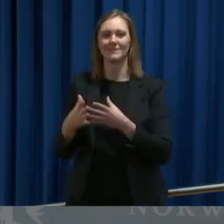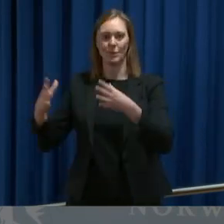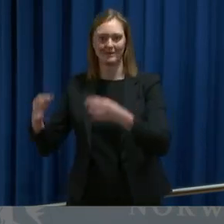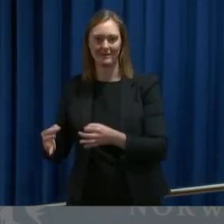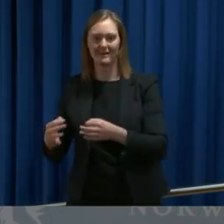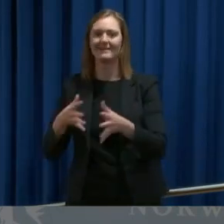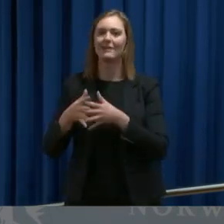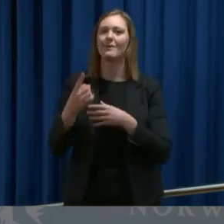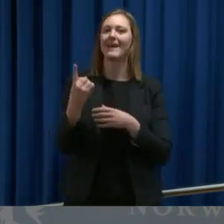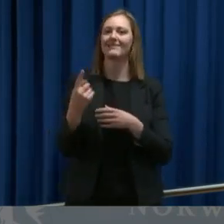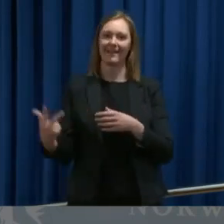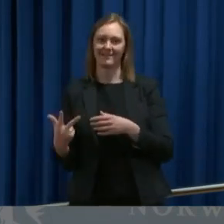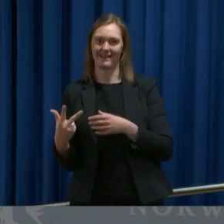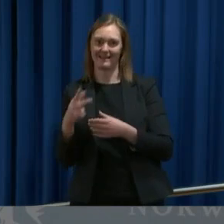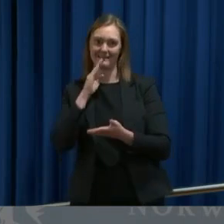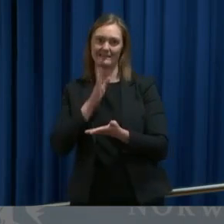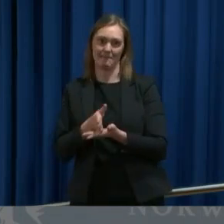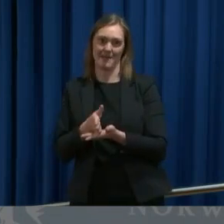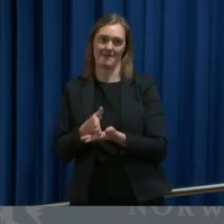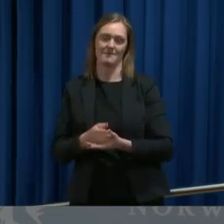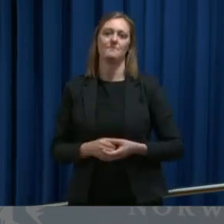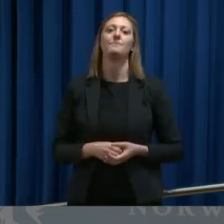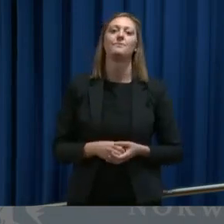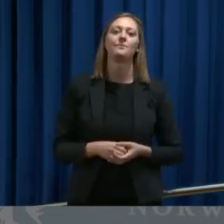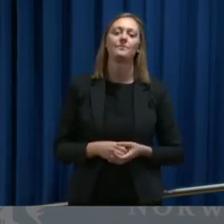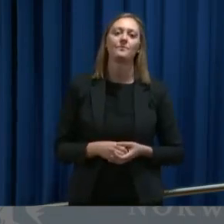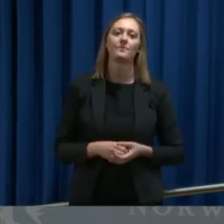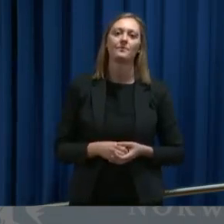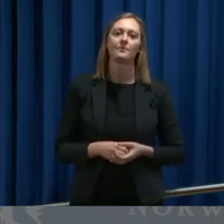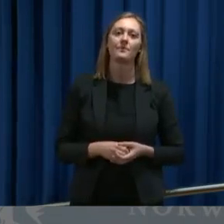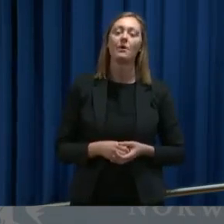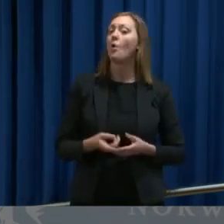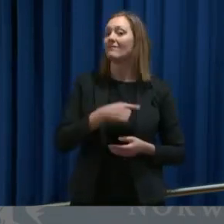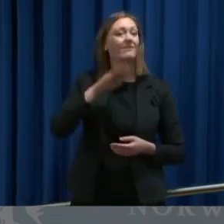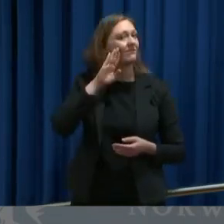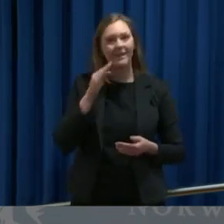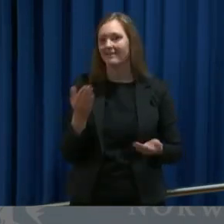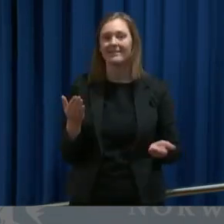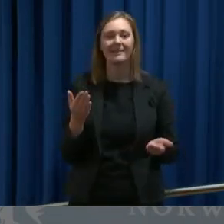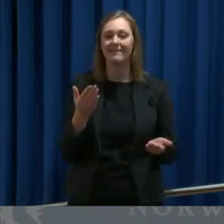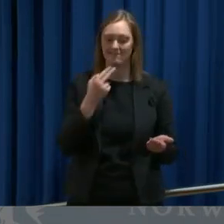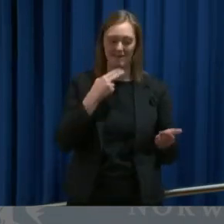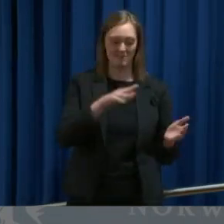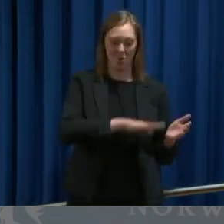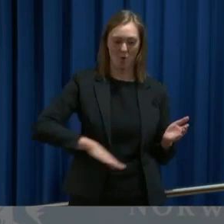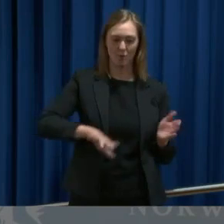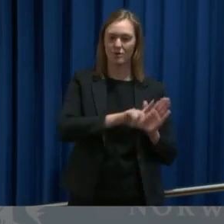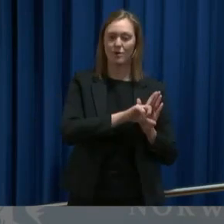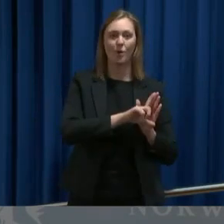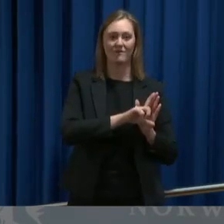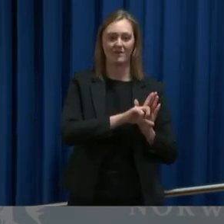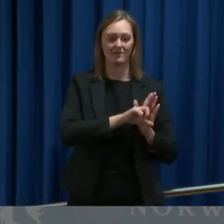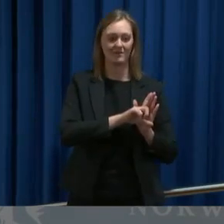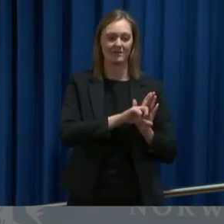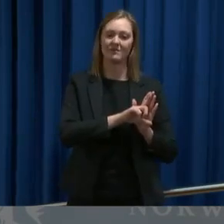en tredjedel av stemmene. Så er det rett og slett sånn at vi ikke vet på hvilke områder denne loven kan komme